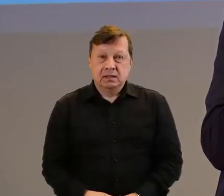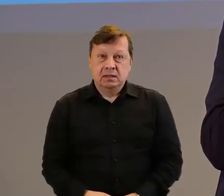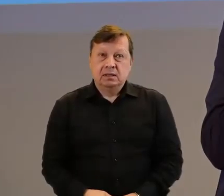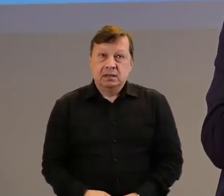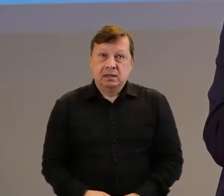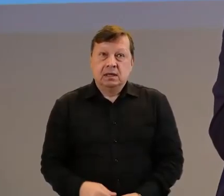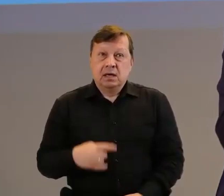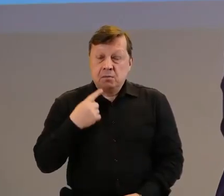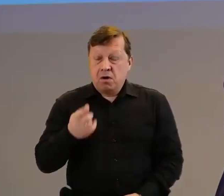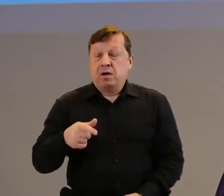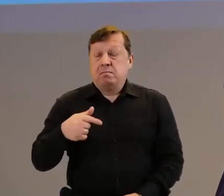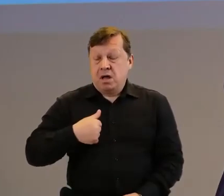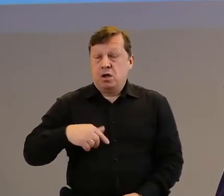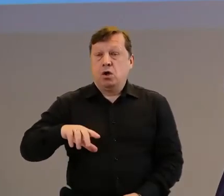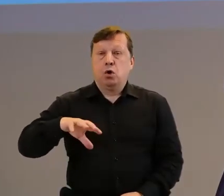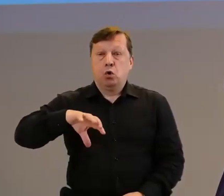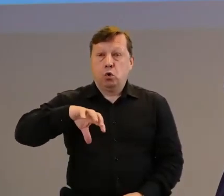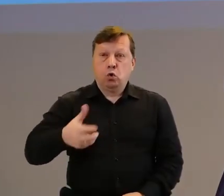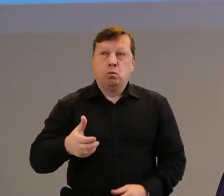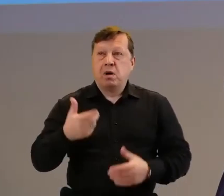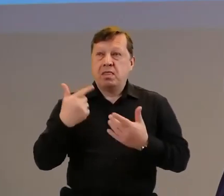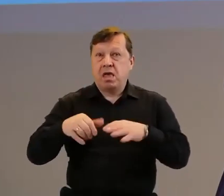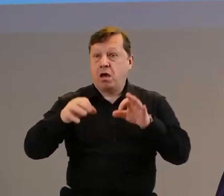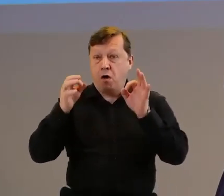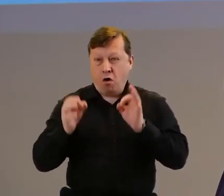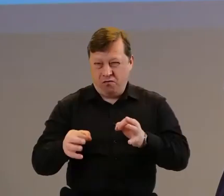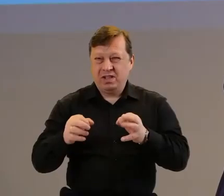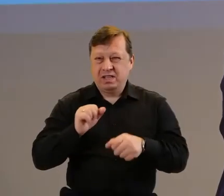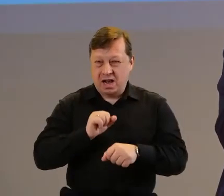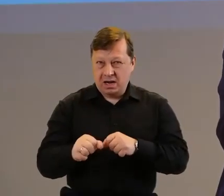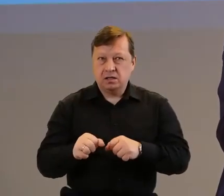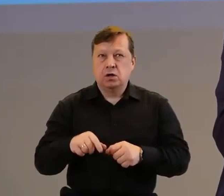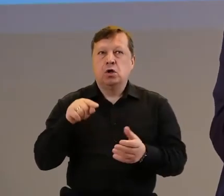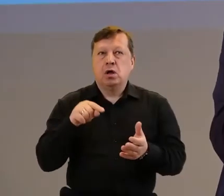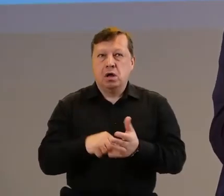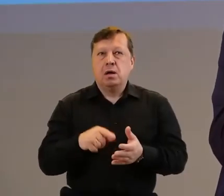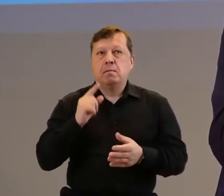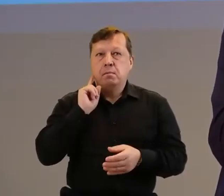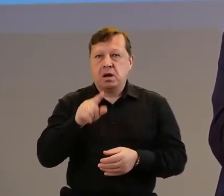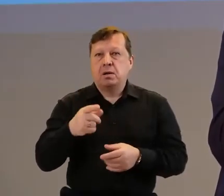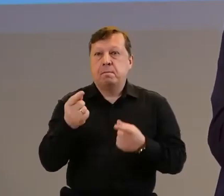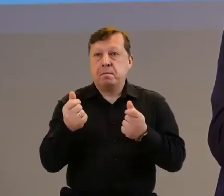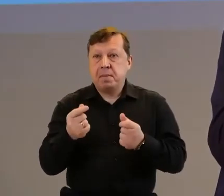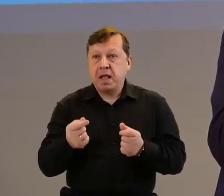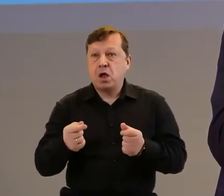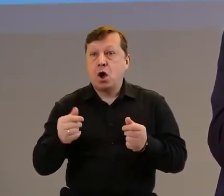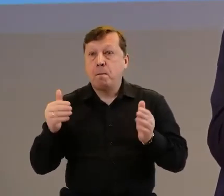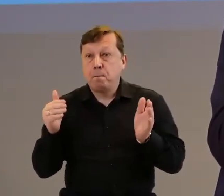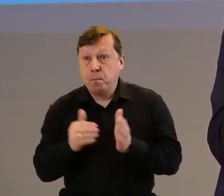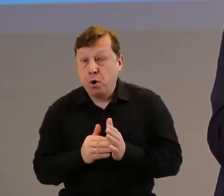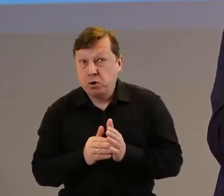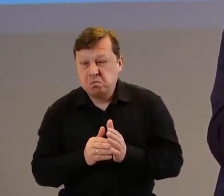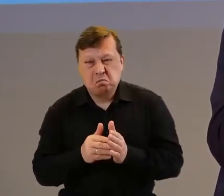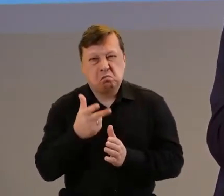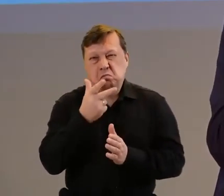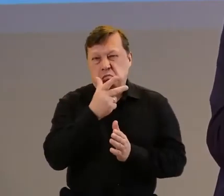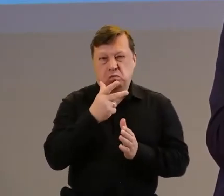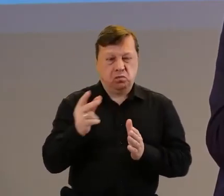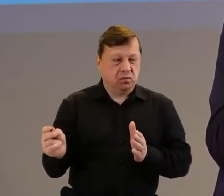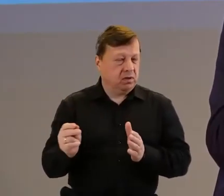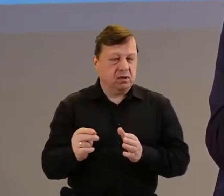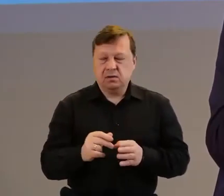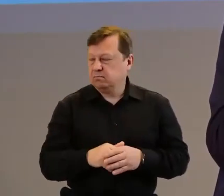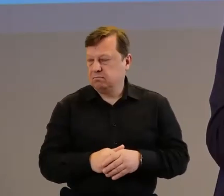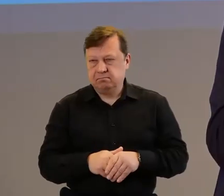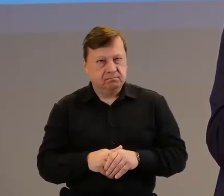widzenia takiej grupy nieformalnej, to rzeczywiście pieniądze nam nie są w tej chwili zupełnie potrzebne, opcja pod tytułem